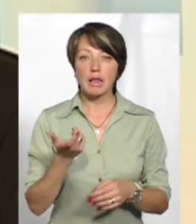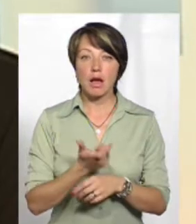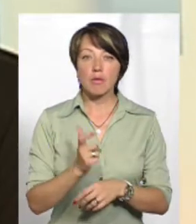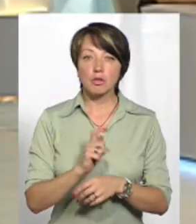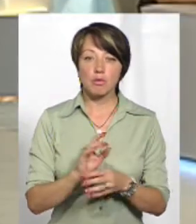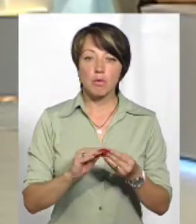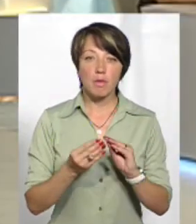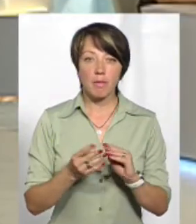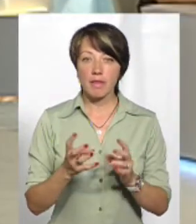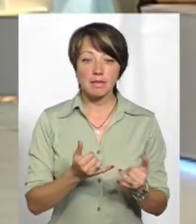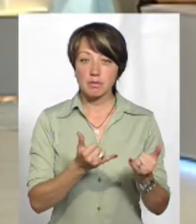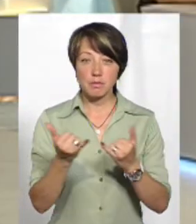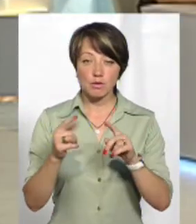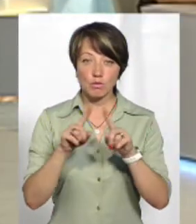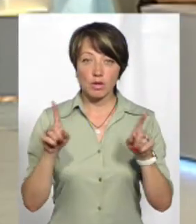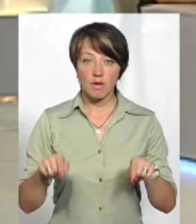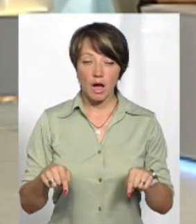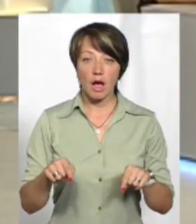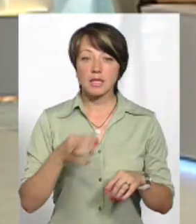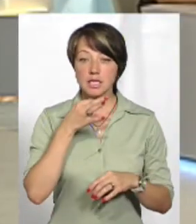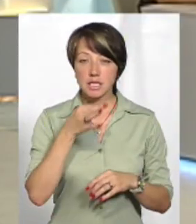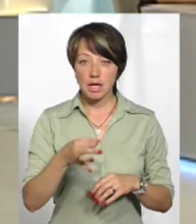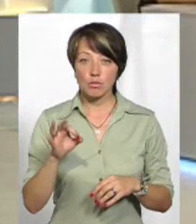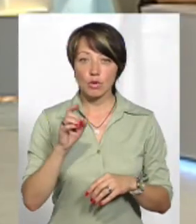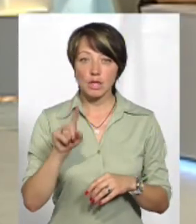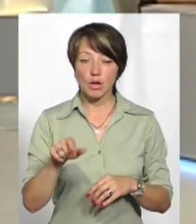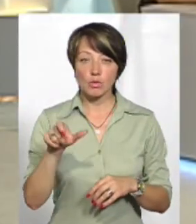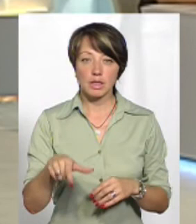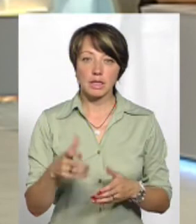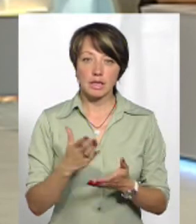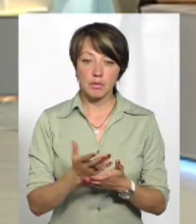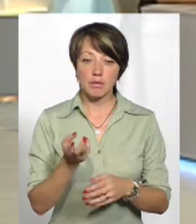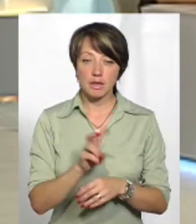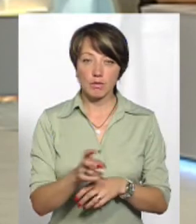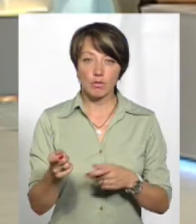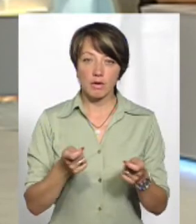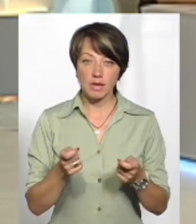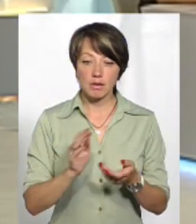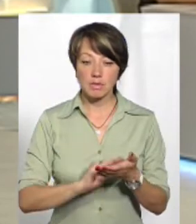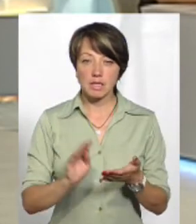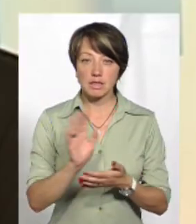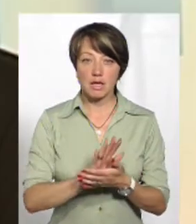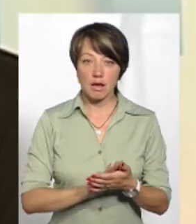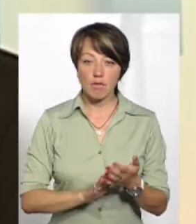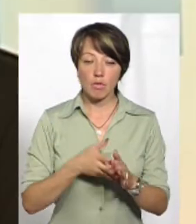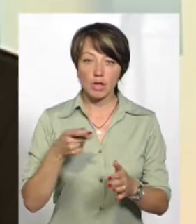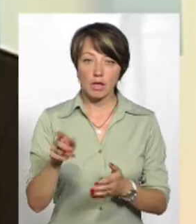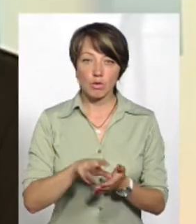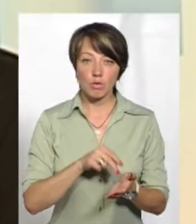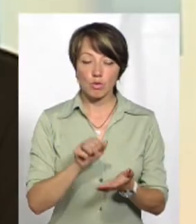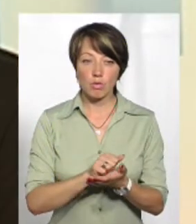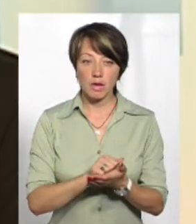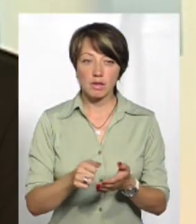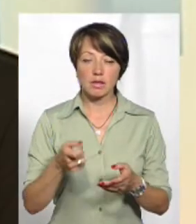найбільша проблема не є забезпечити путівку, а сказати про те, що людина є. Прийти в управління, написати заяву, подати копію